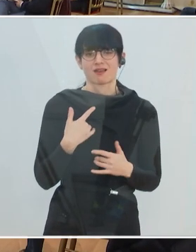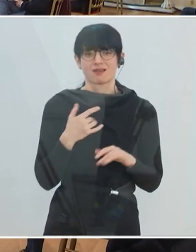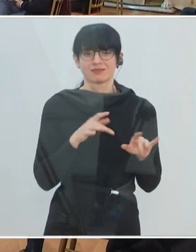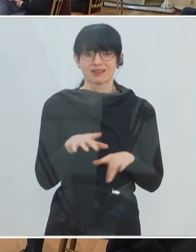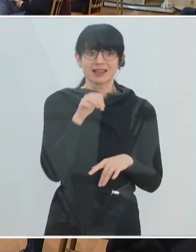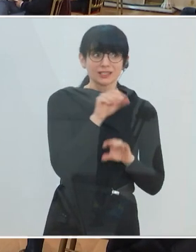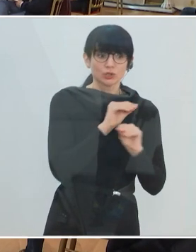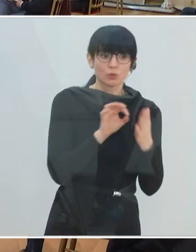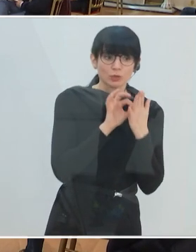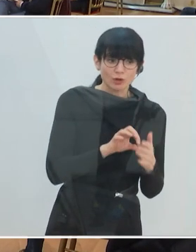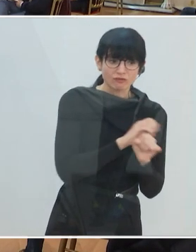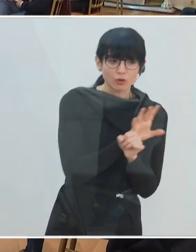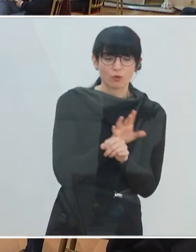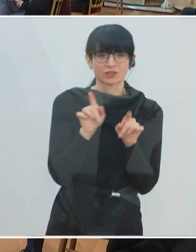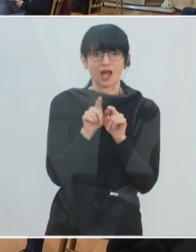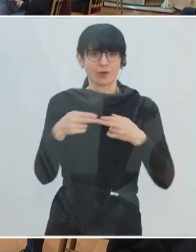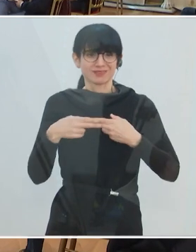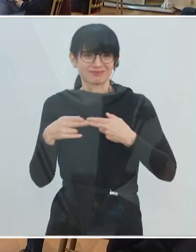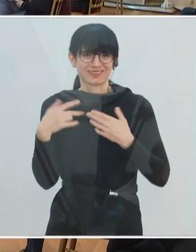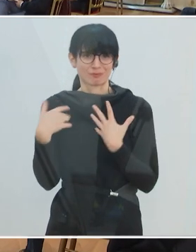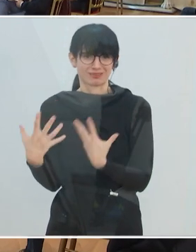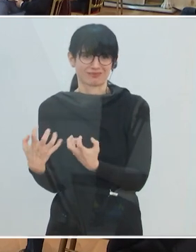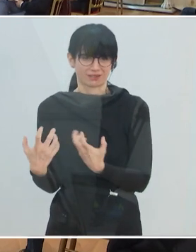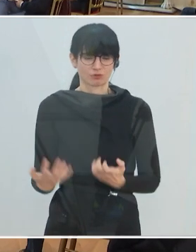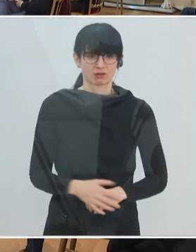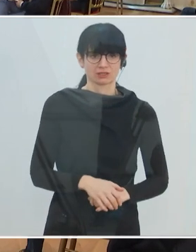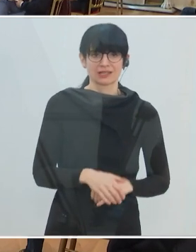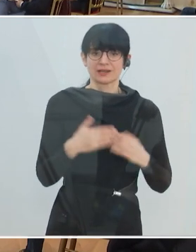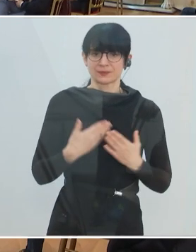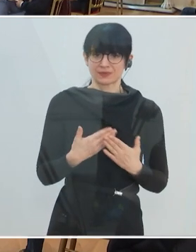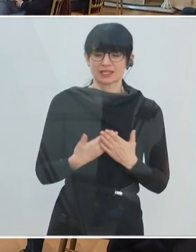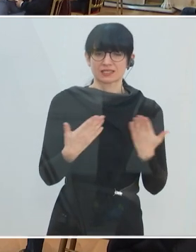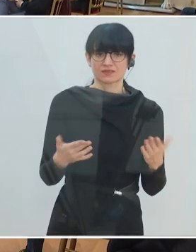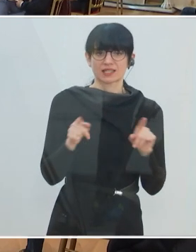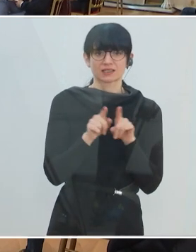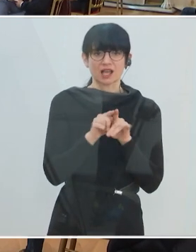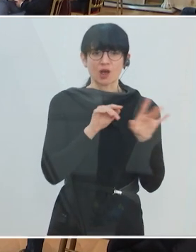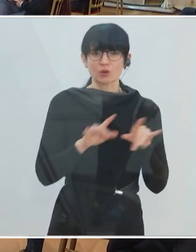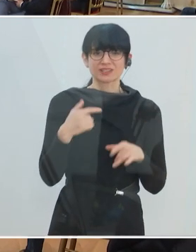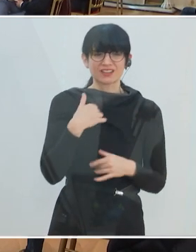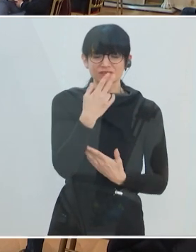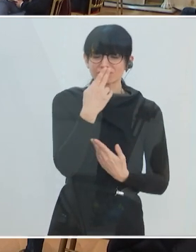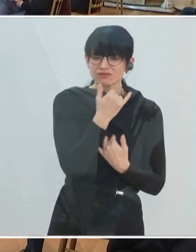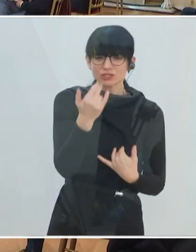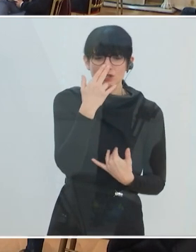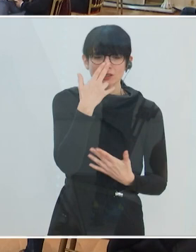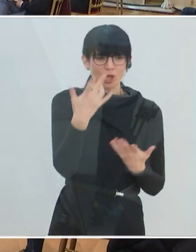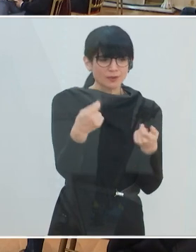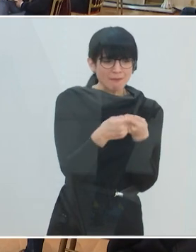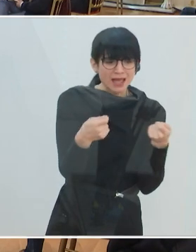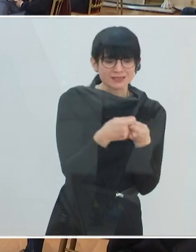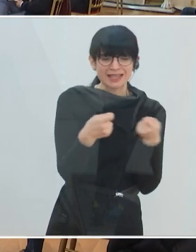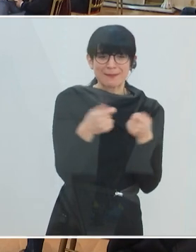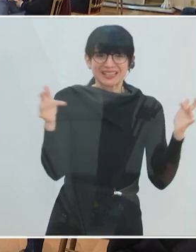Zeitpunkt, das Thema anzugehen und auch mit dementsprechenden Exit-Strategien, Maßnahmen gegen